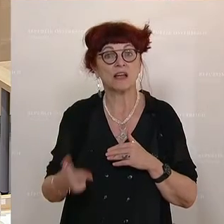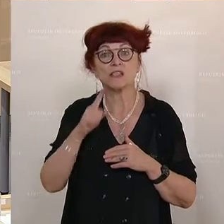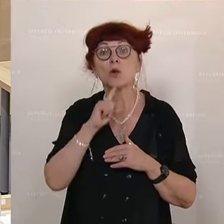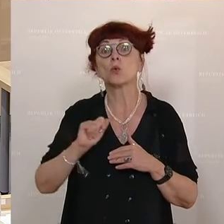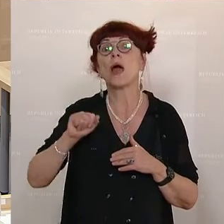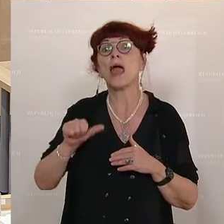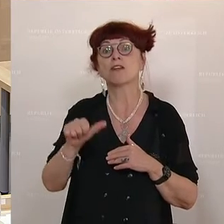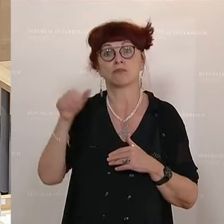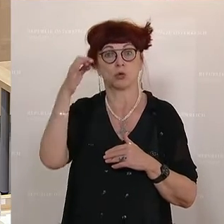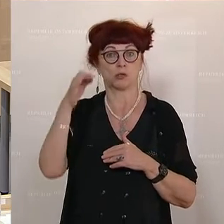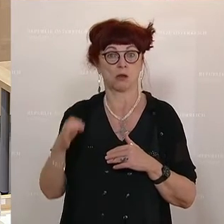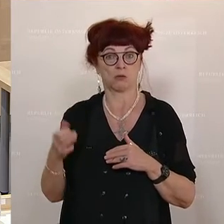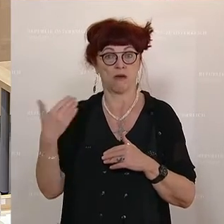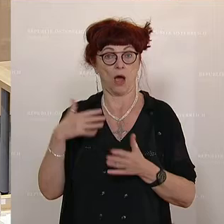Prozent.